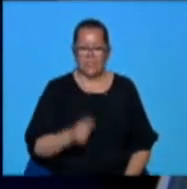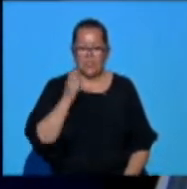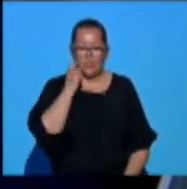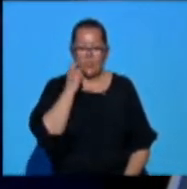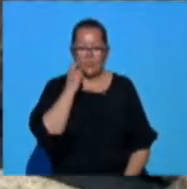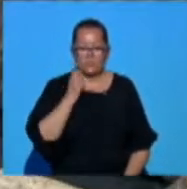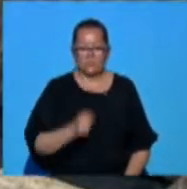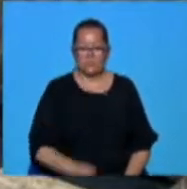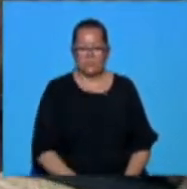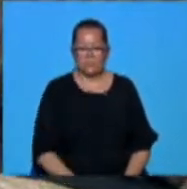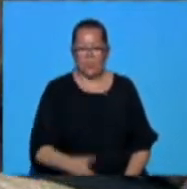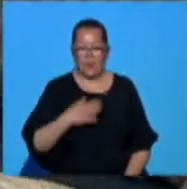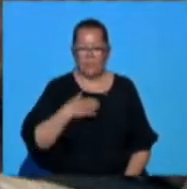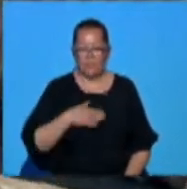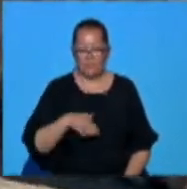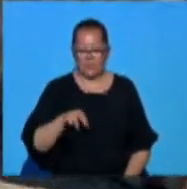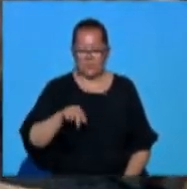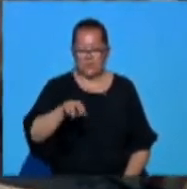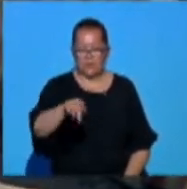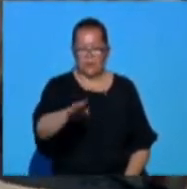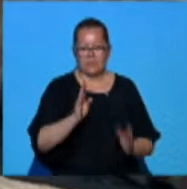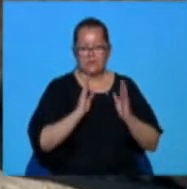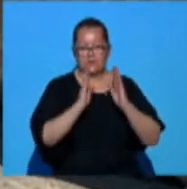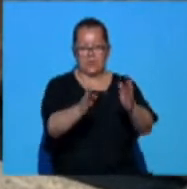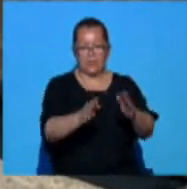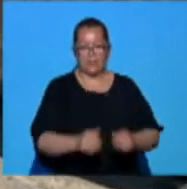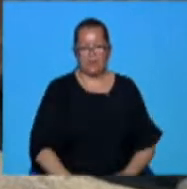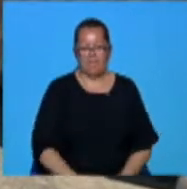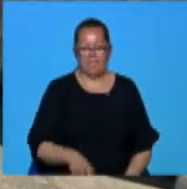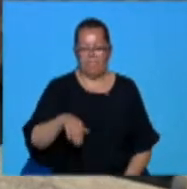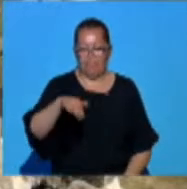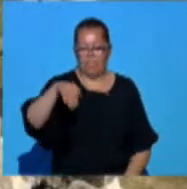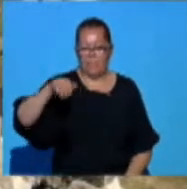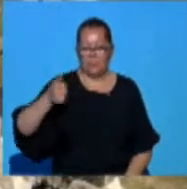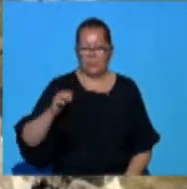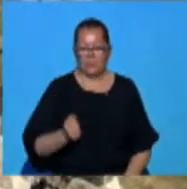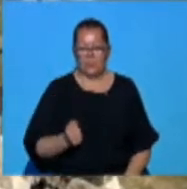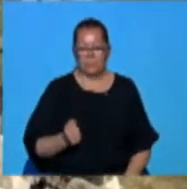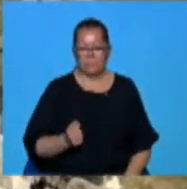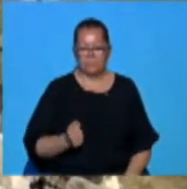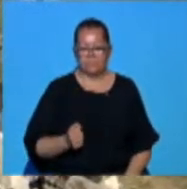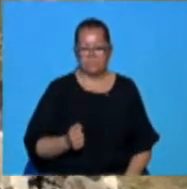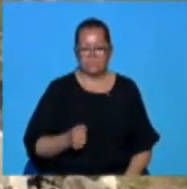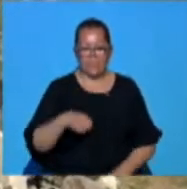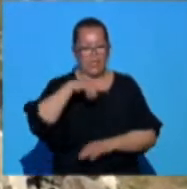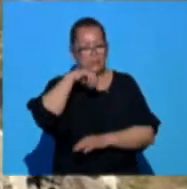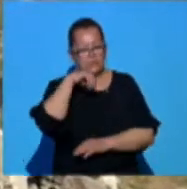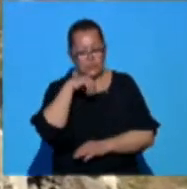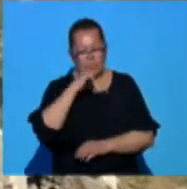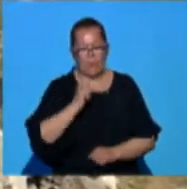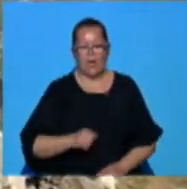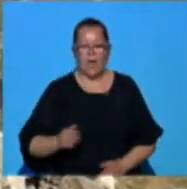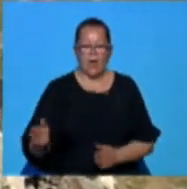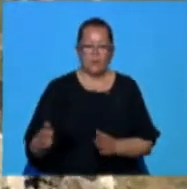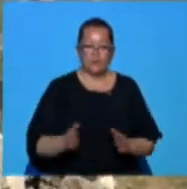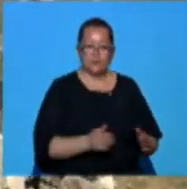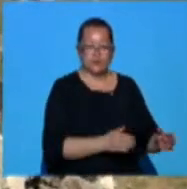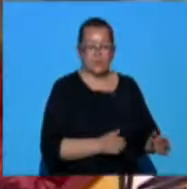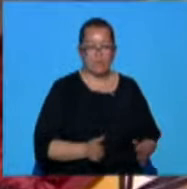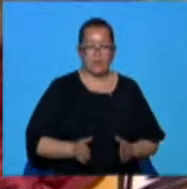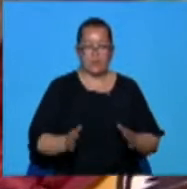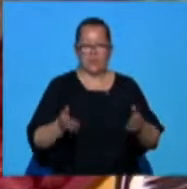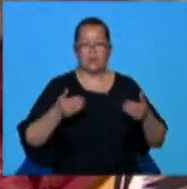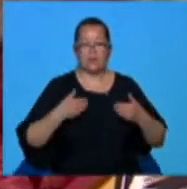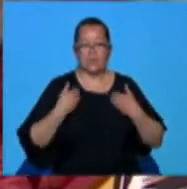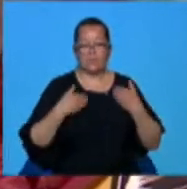vă mulțumesc. Vreți să faceți traseu? Păi mergem până în Moldova. Și ciobanii care au stâne de-a lungul Transalpinei au pornit la drum. Ne